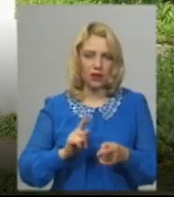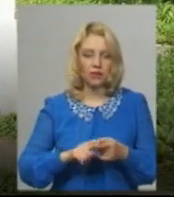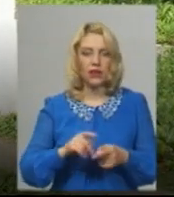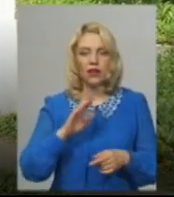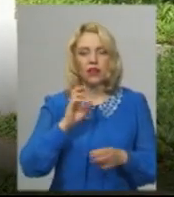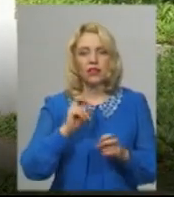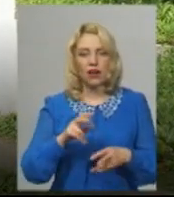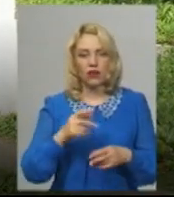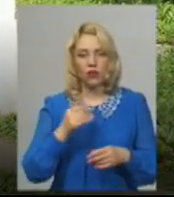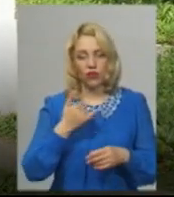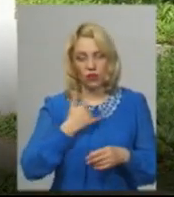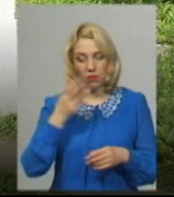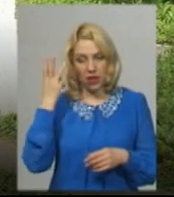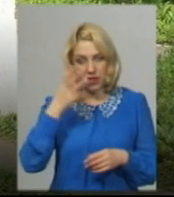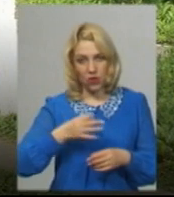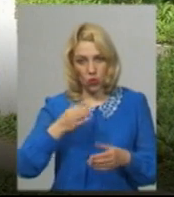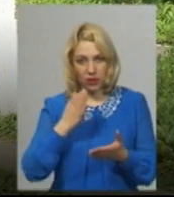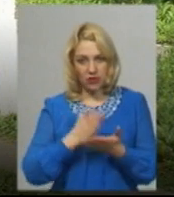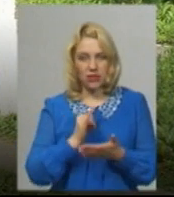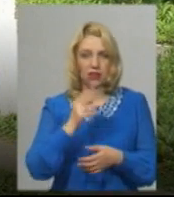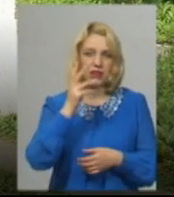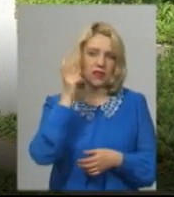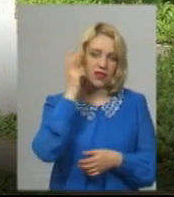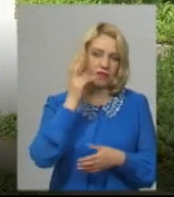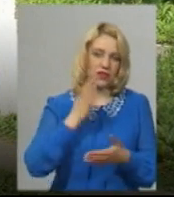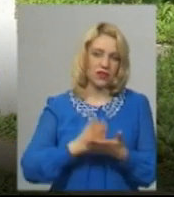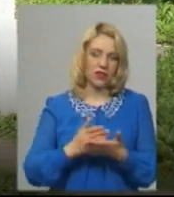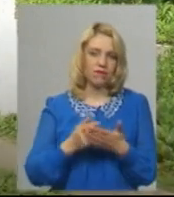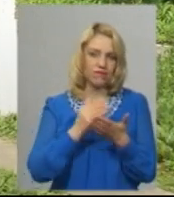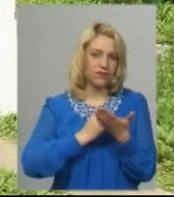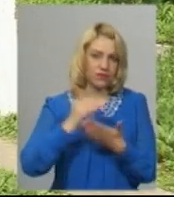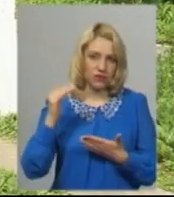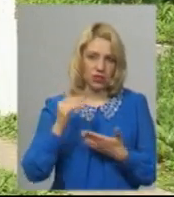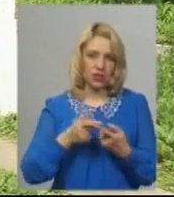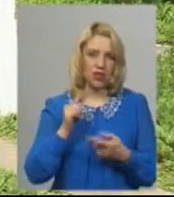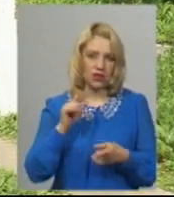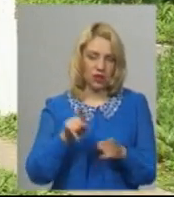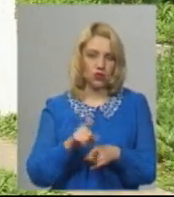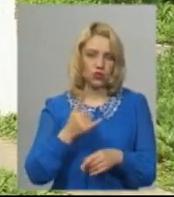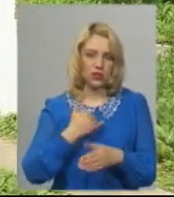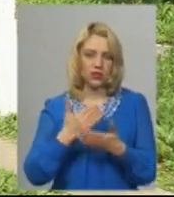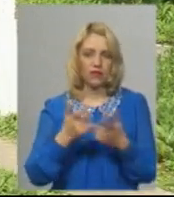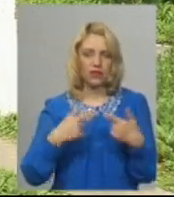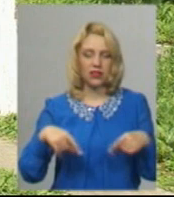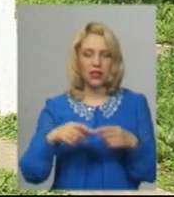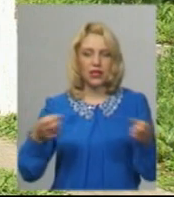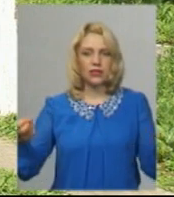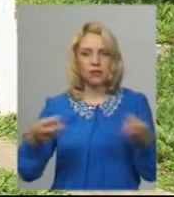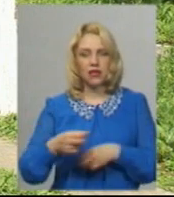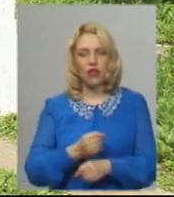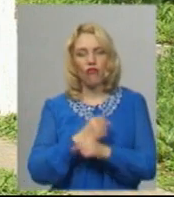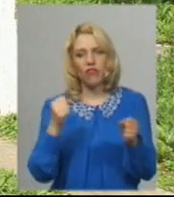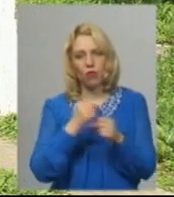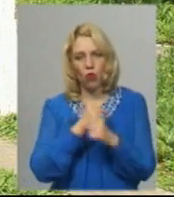Хмельницькій області, лише дві на Україні, в Києві і в Хмельницькій області. У нас також є ще відділення спеціальних вибухових